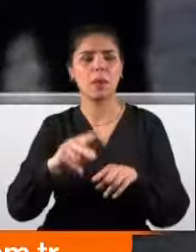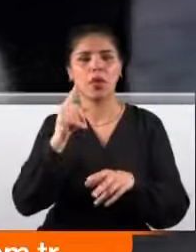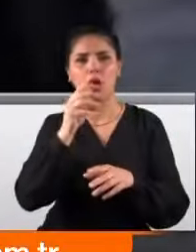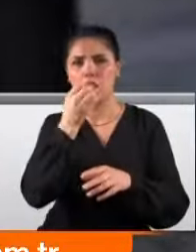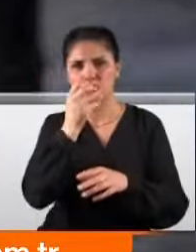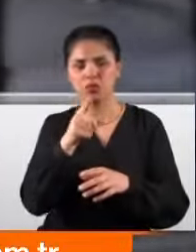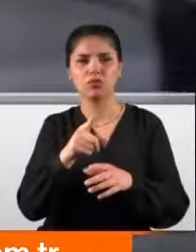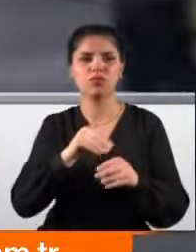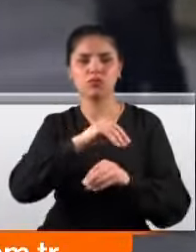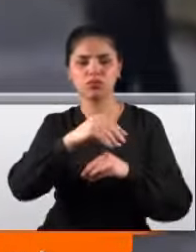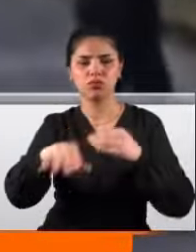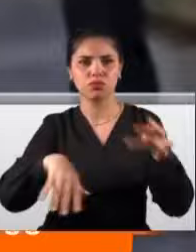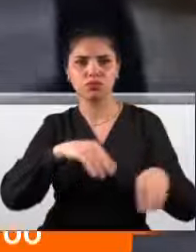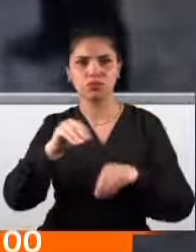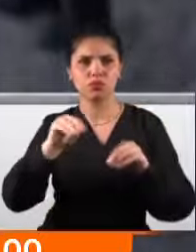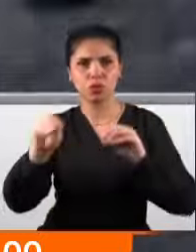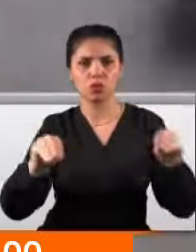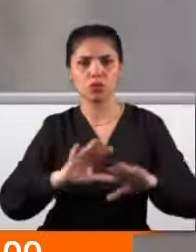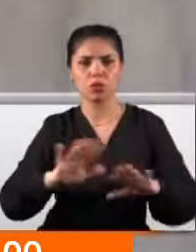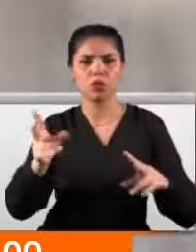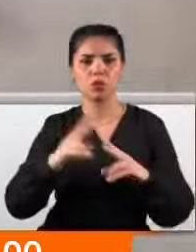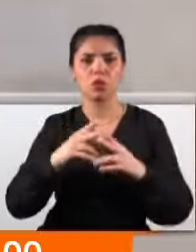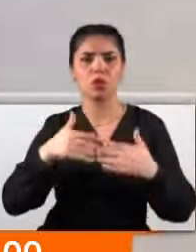çiftçilere polisin müdahalesi hiç kolay olmadı.